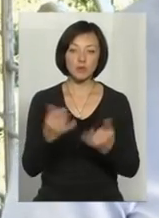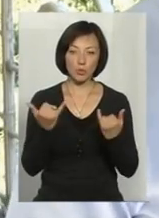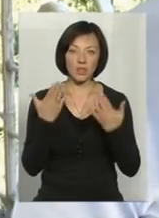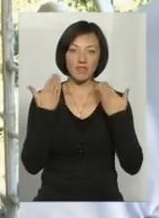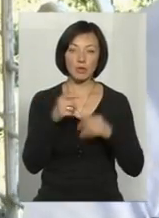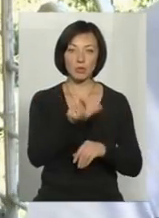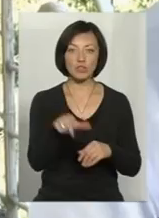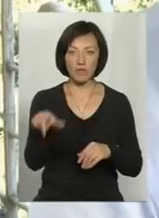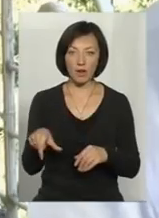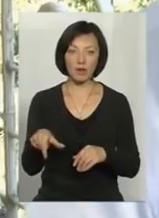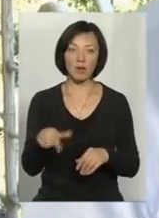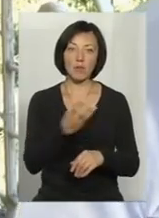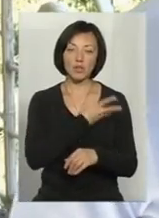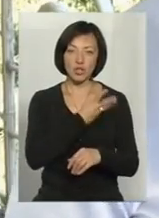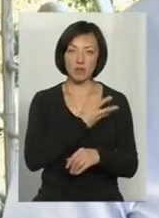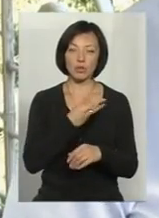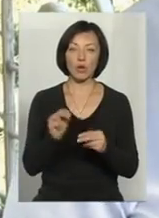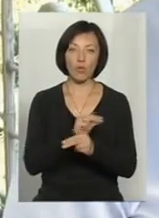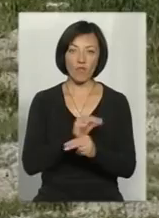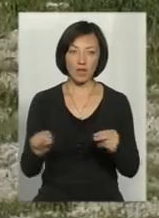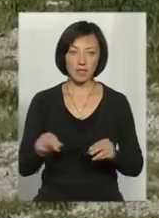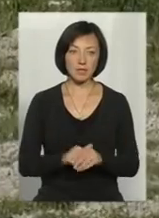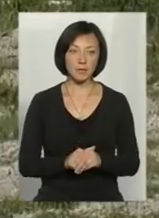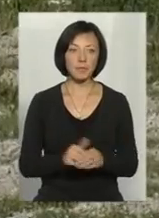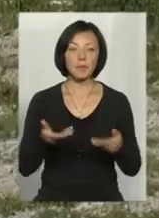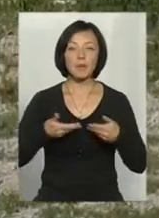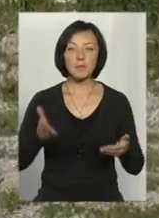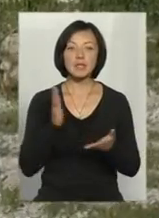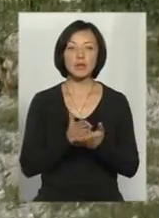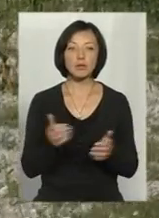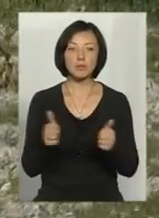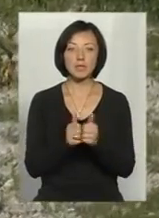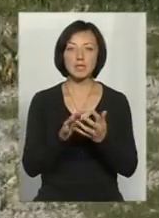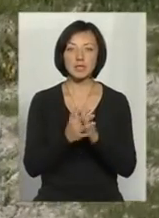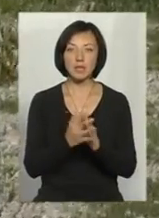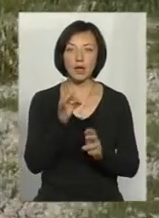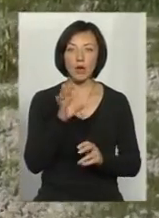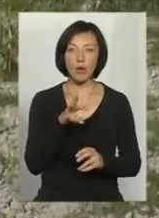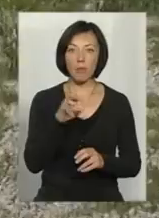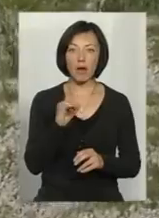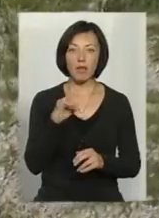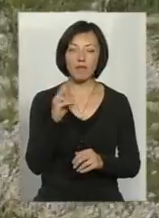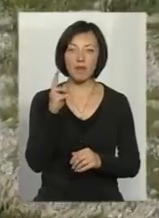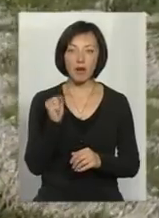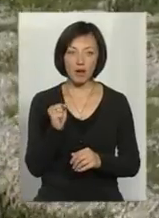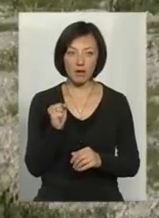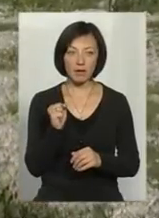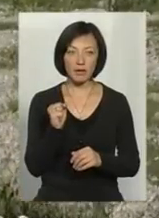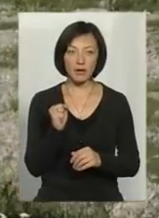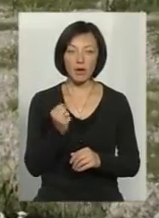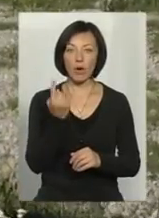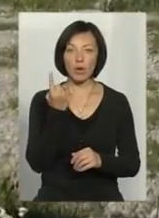відпочивальників і людей, бажаючих лікуватися. Ми знаходимося поблизу села Романівка, де розташована